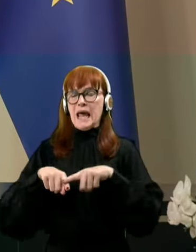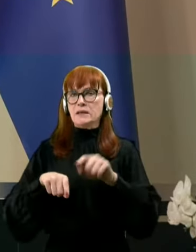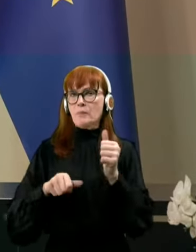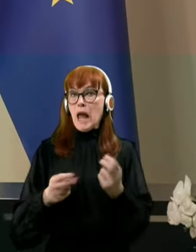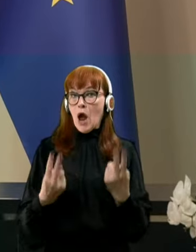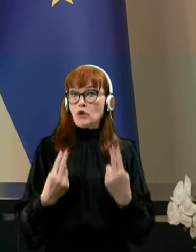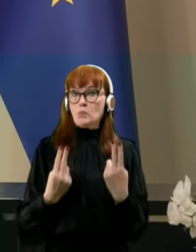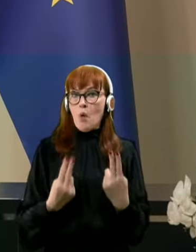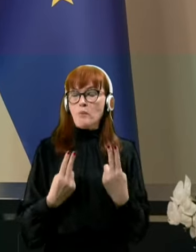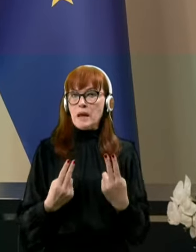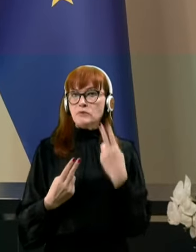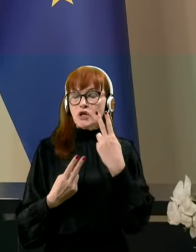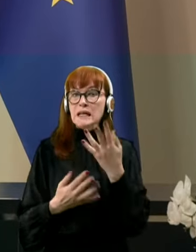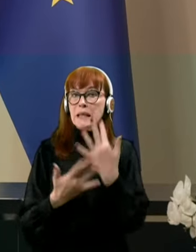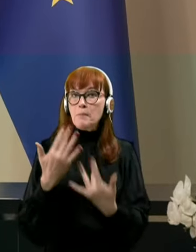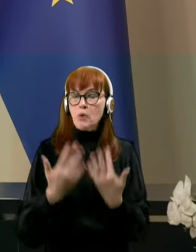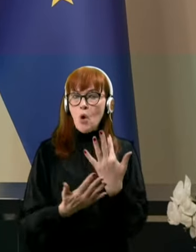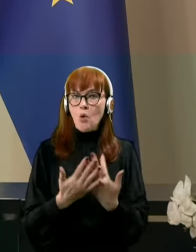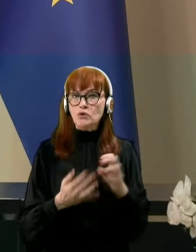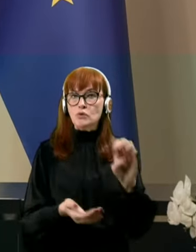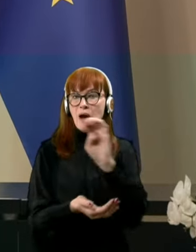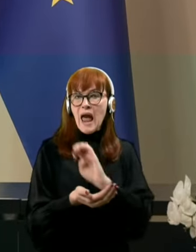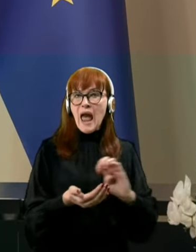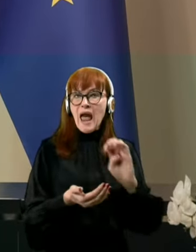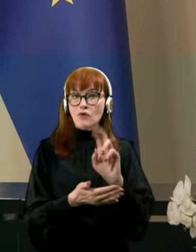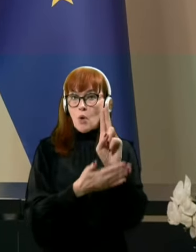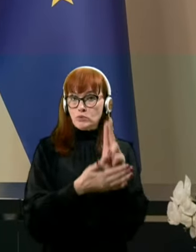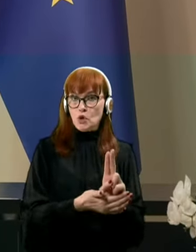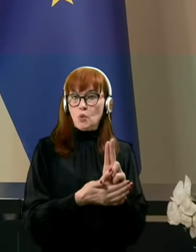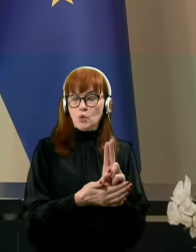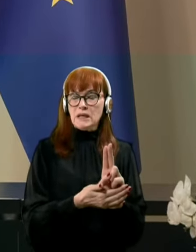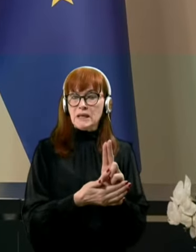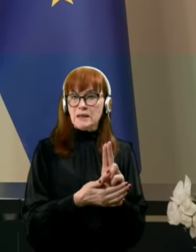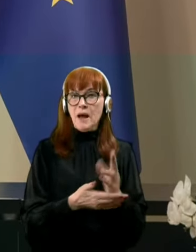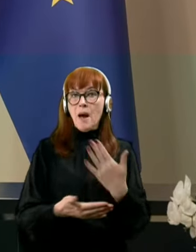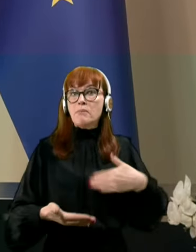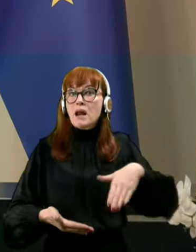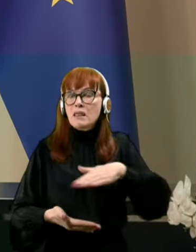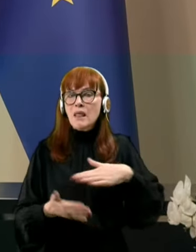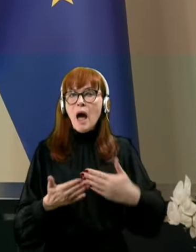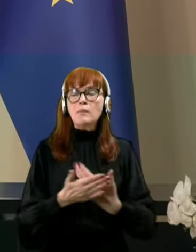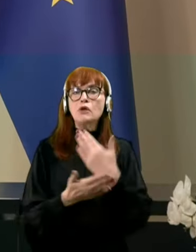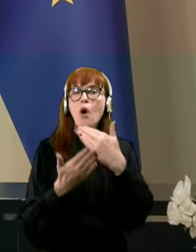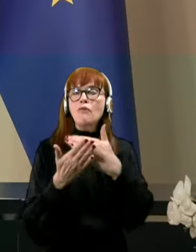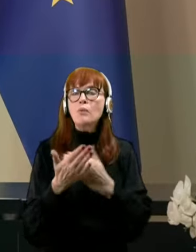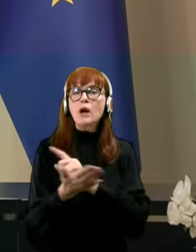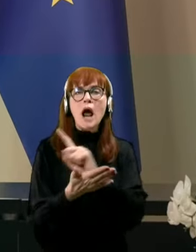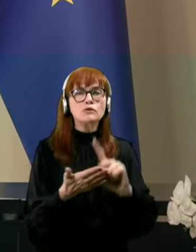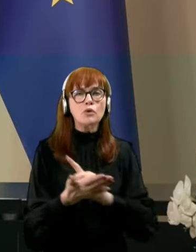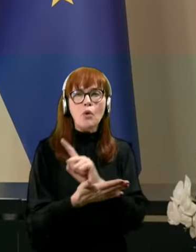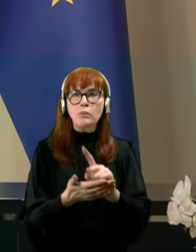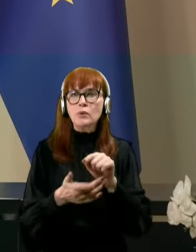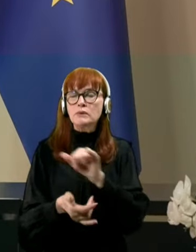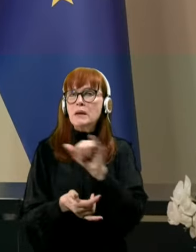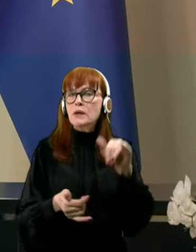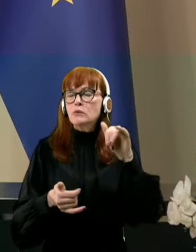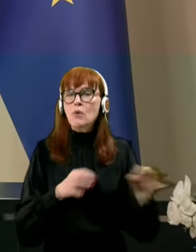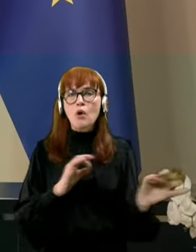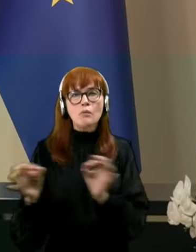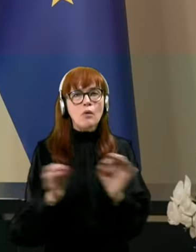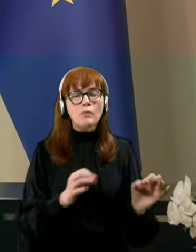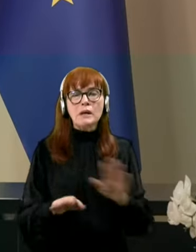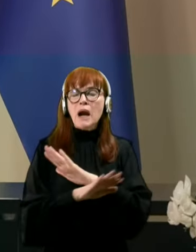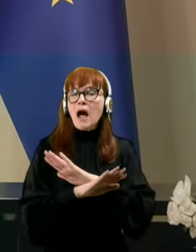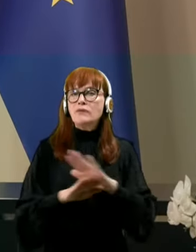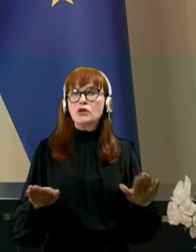pomembnejših tudi glede proračuna v Evropske uniji. Pred nami je novo programsko obdobje in v tem letu bomo morali prepraviti vse